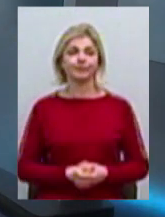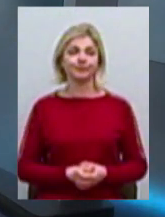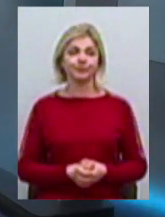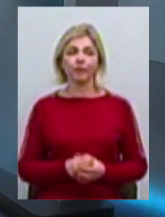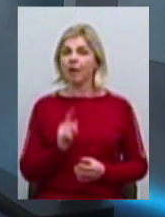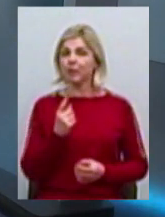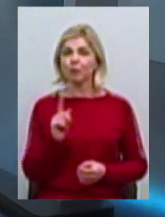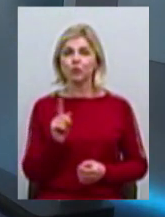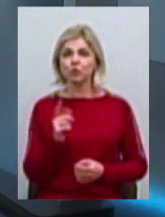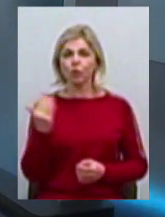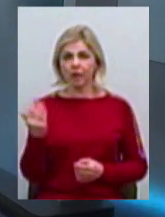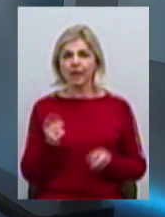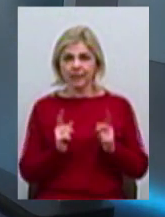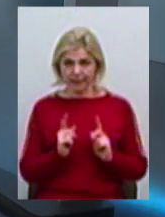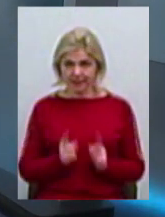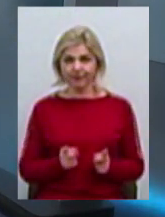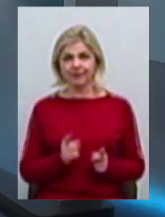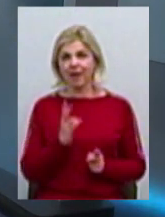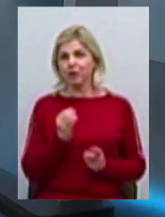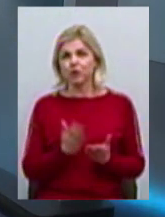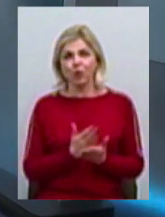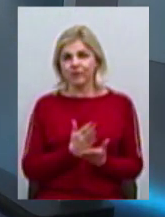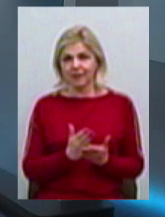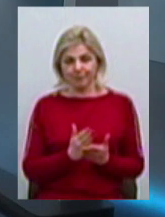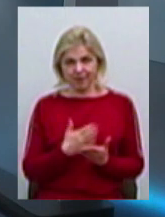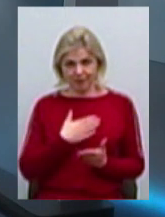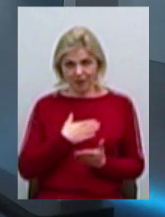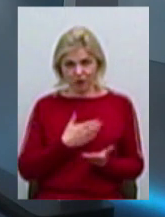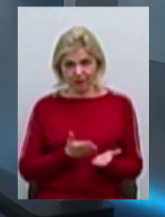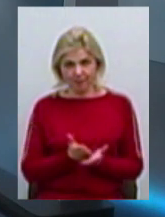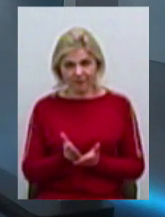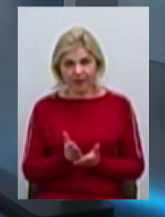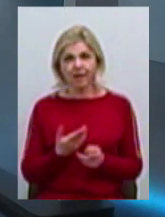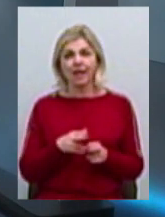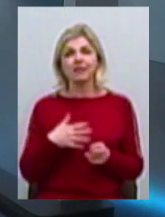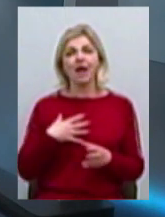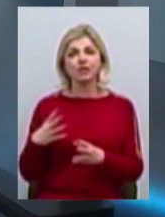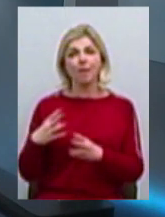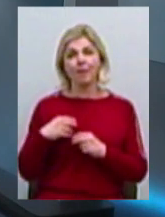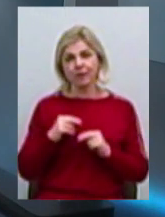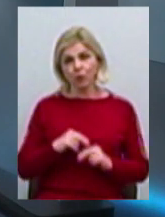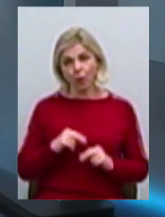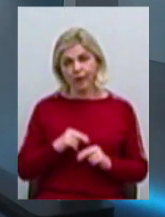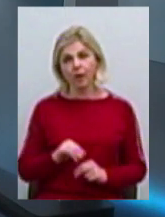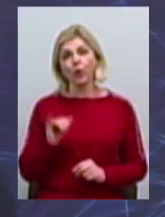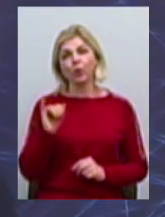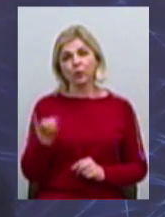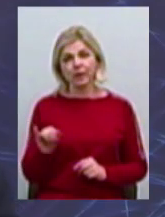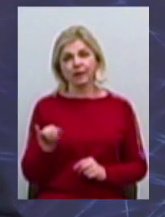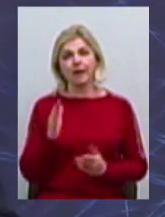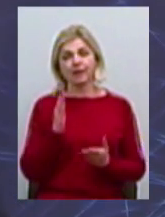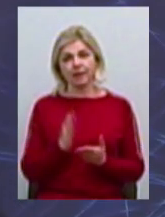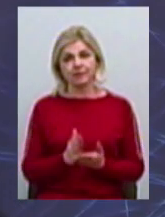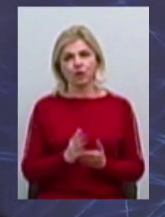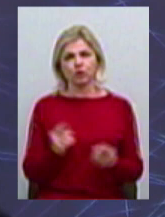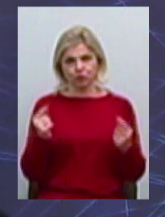Потому що це, дійсно, не зовсім наше направлення, це наші партнеры. У них є